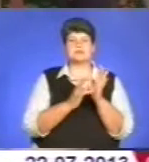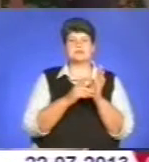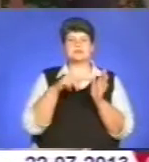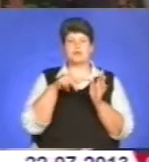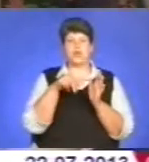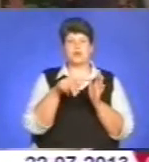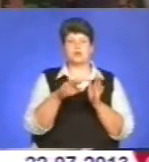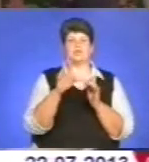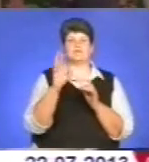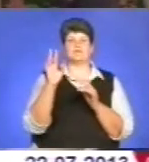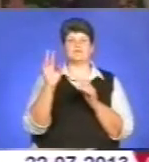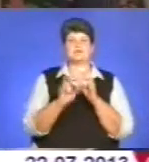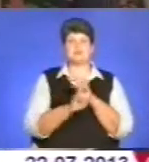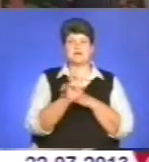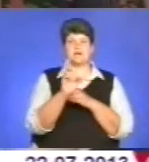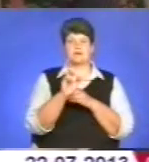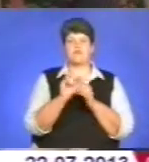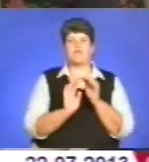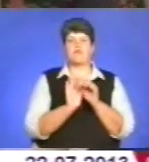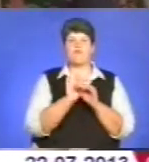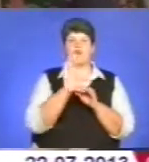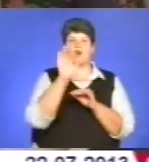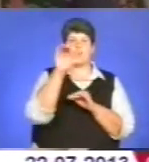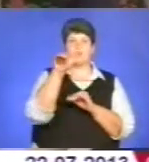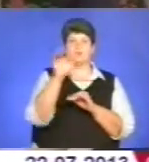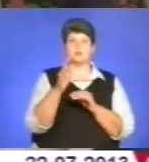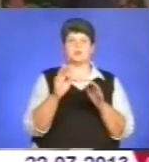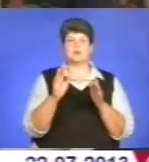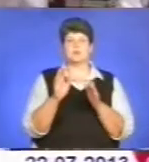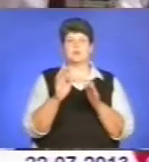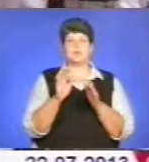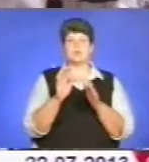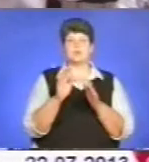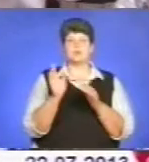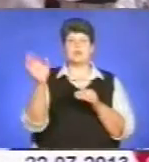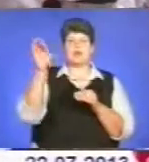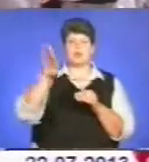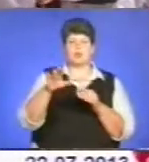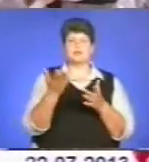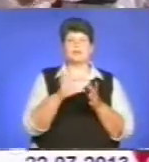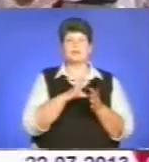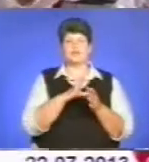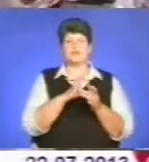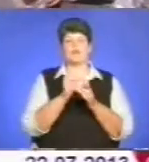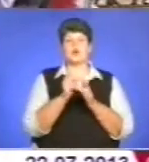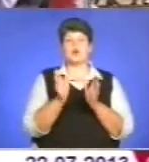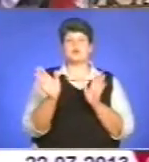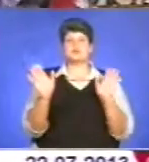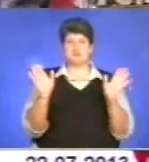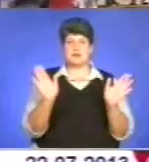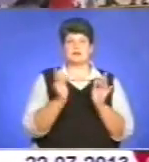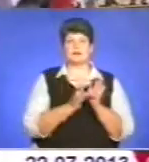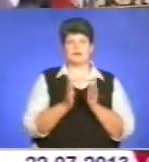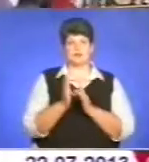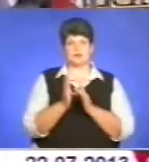ми виходимо на цю гору Оливну, де був розп'ятий Христос. Архієпископ і митрополит Тернопільсько-Зборівської